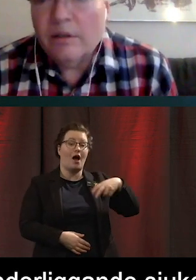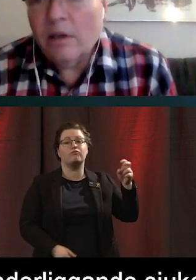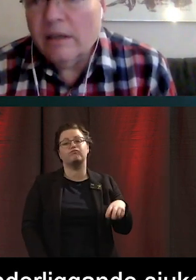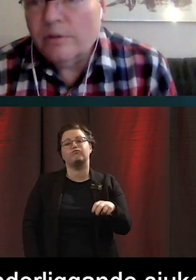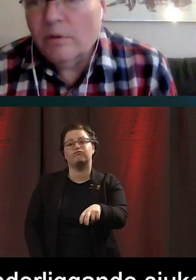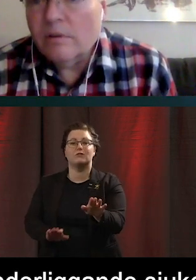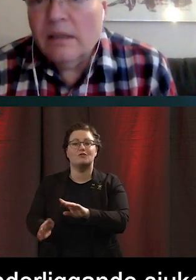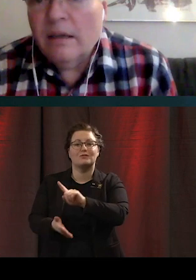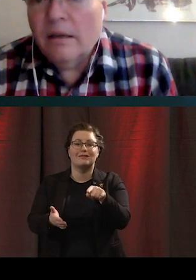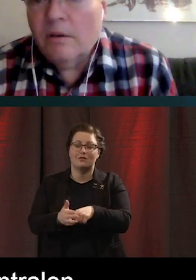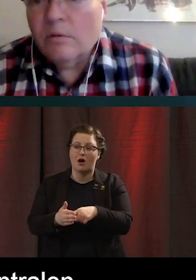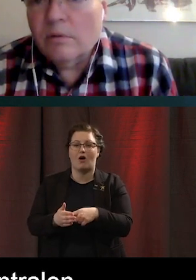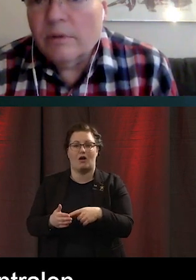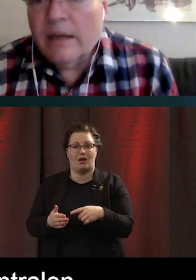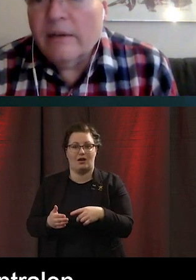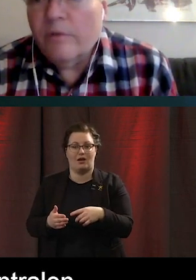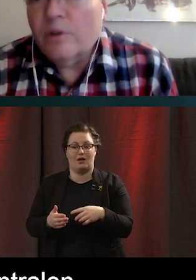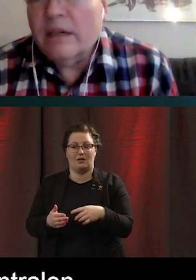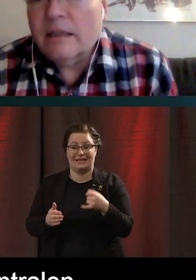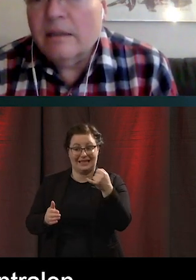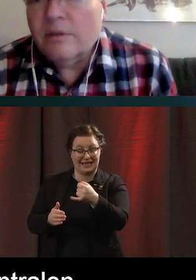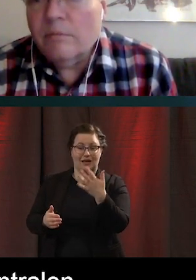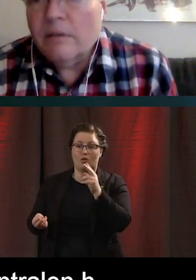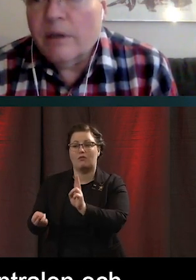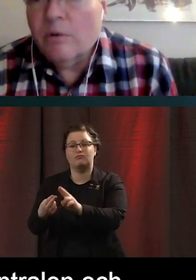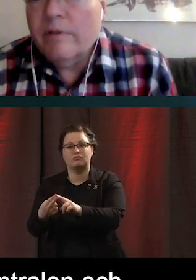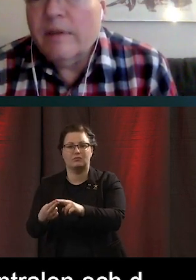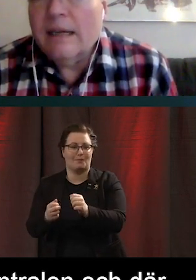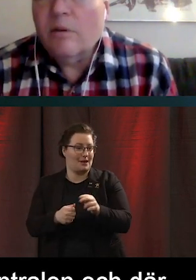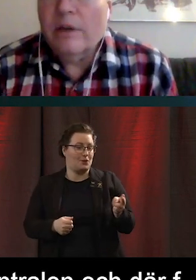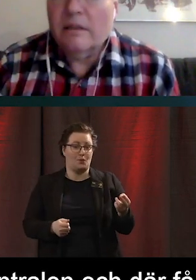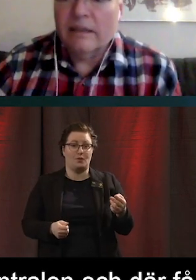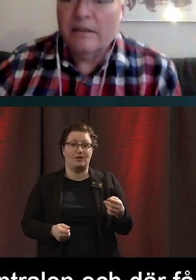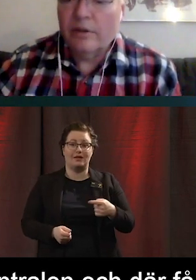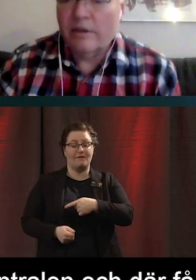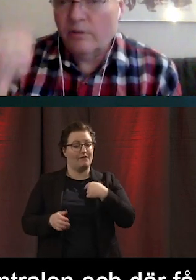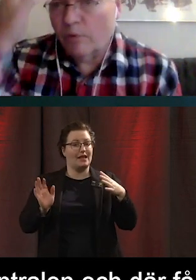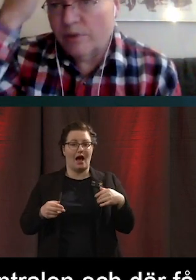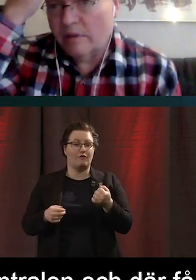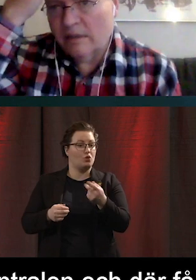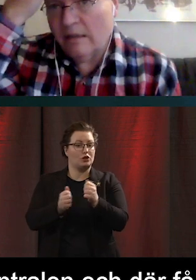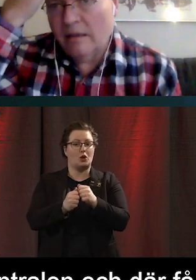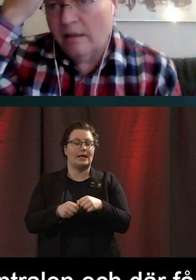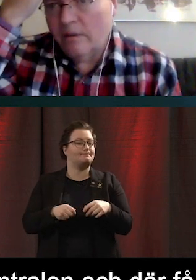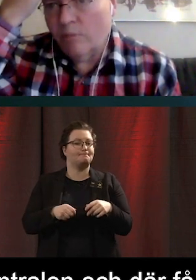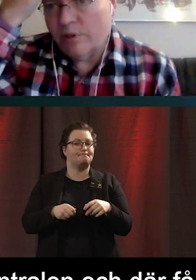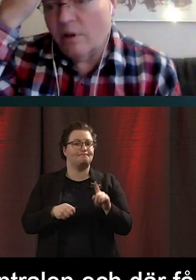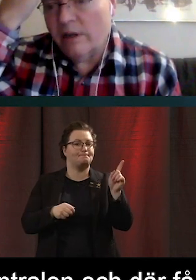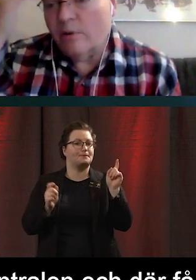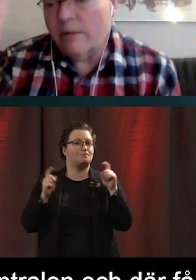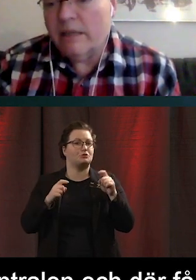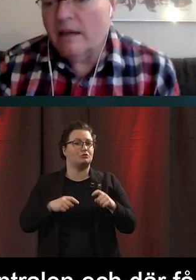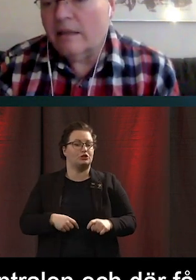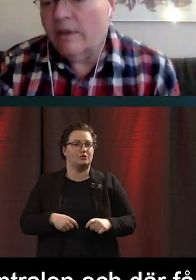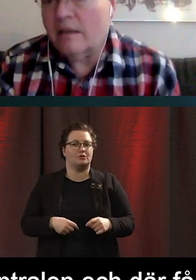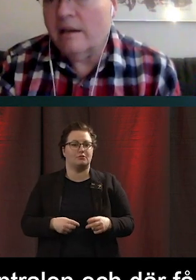vårdcentral eller så och där få kontakt eller så. Men nu har vi villkorat en del saker så att vi måste ha